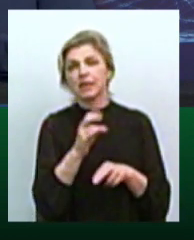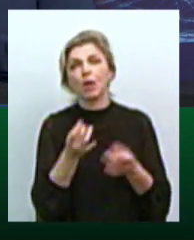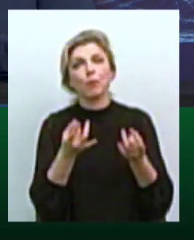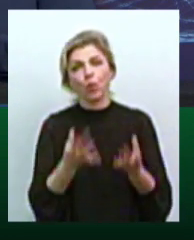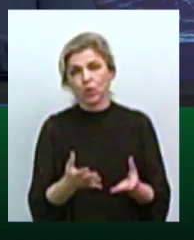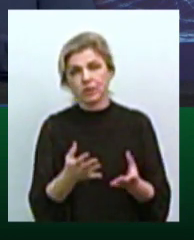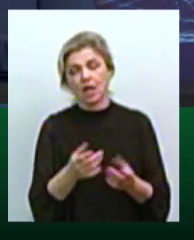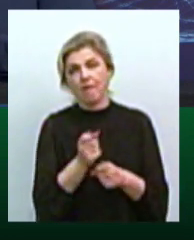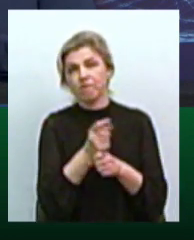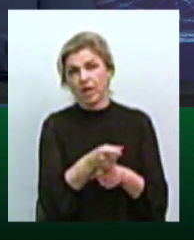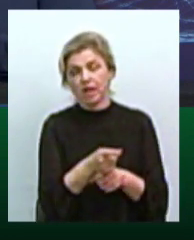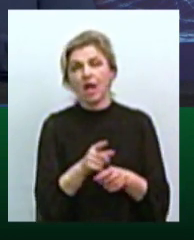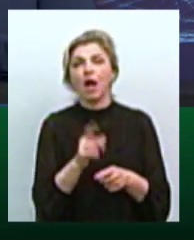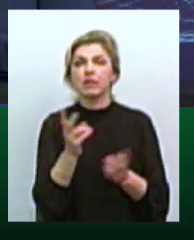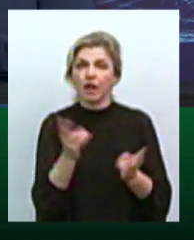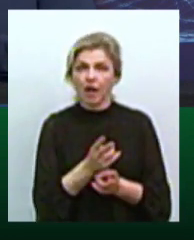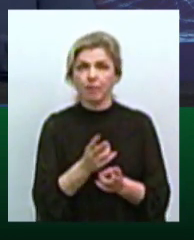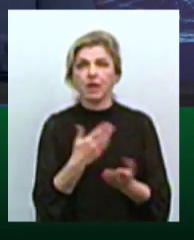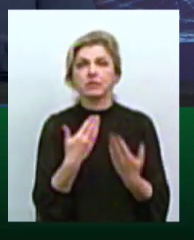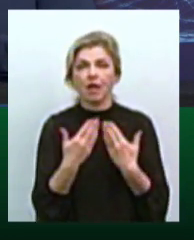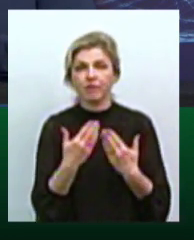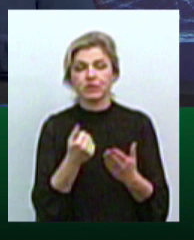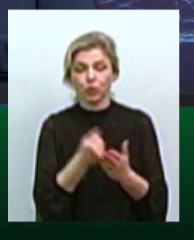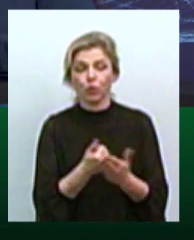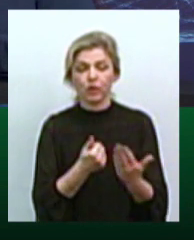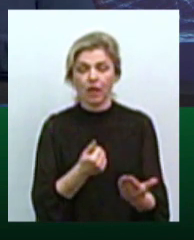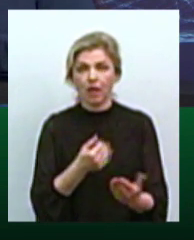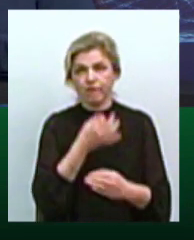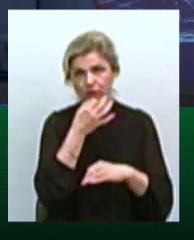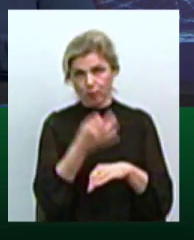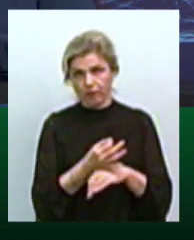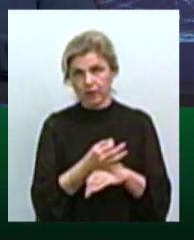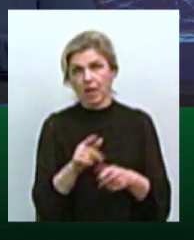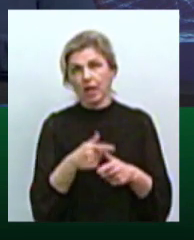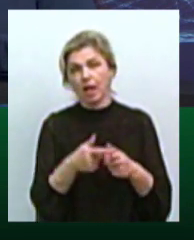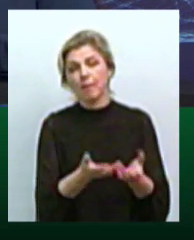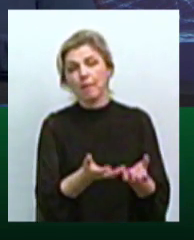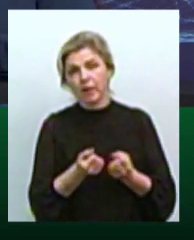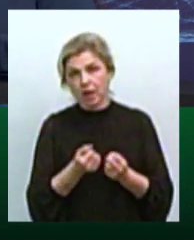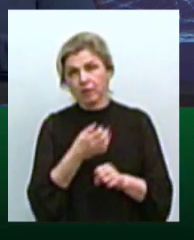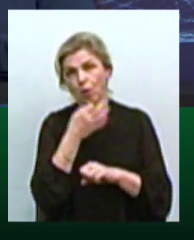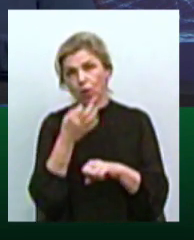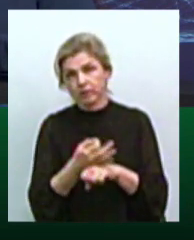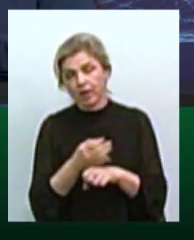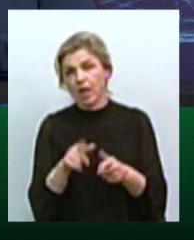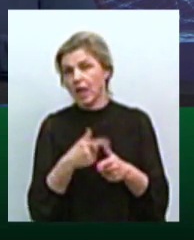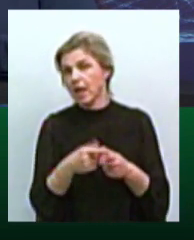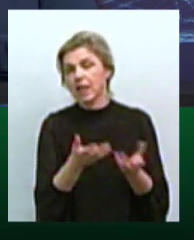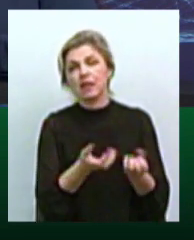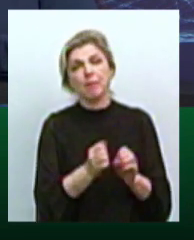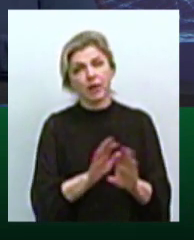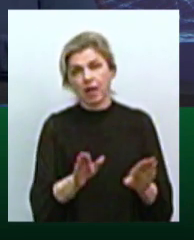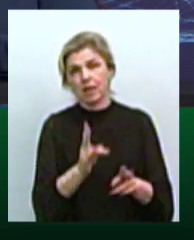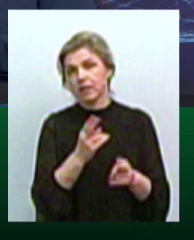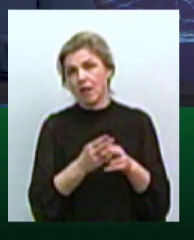виконав або забрав, а що треба ставитися до неї відповідально. І тоді або брати і нести відповідальність, або не брати і не